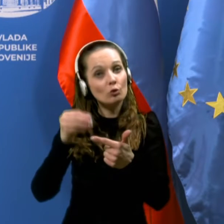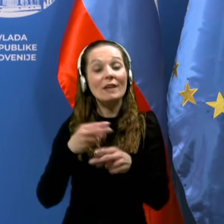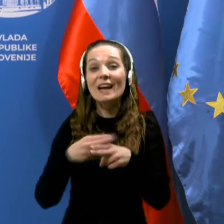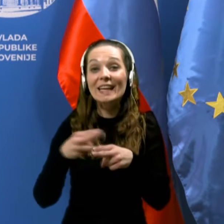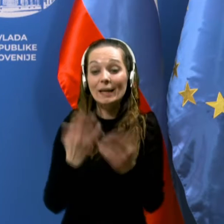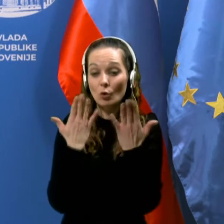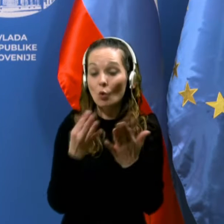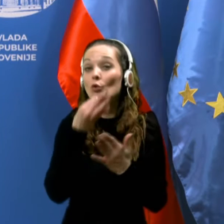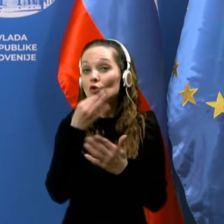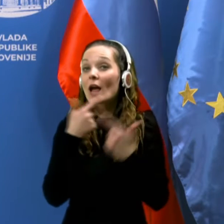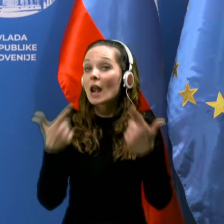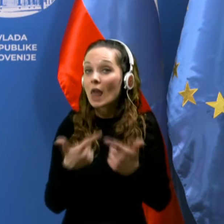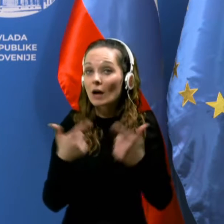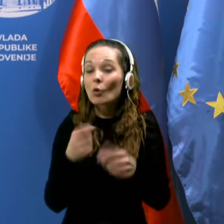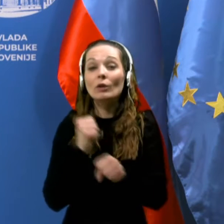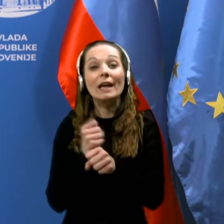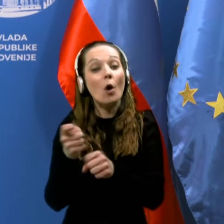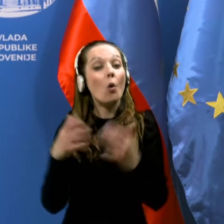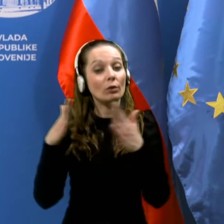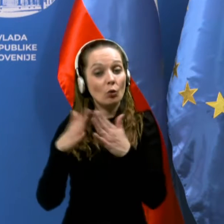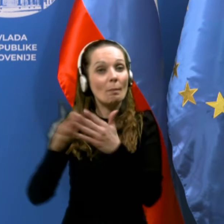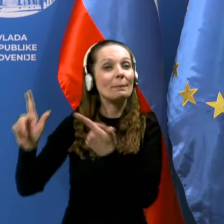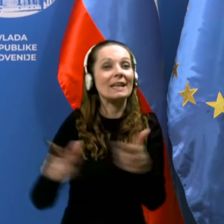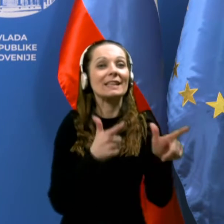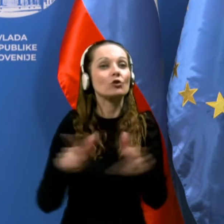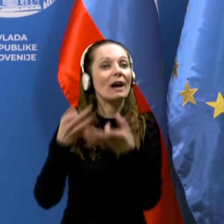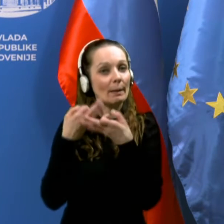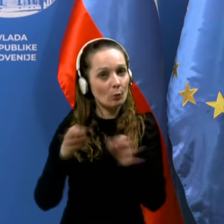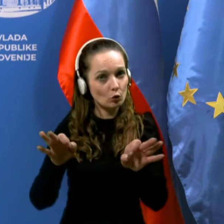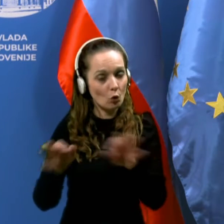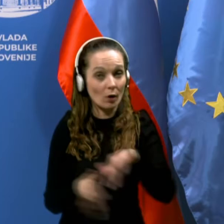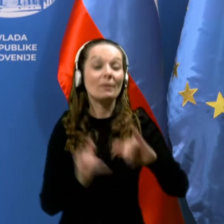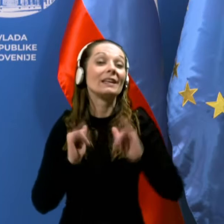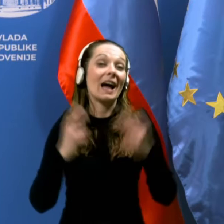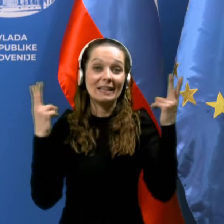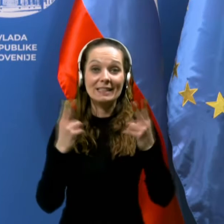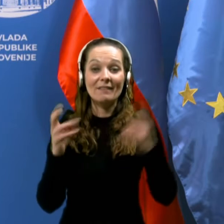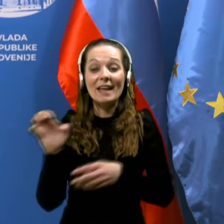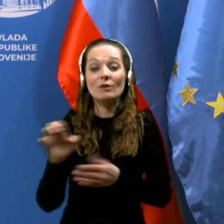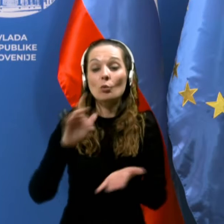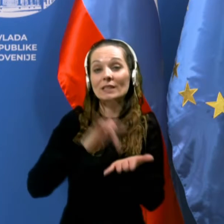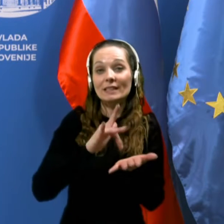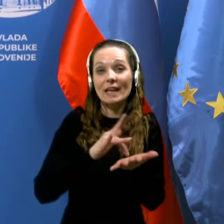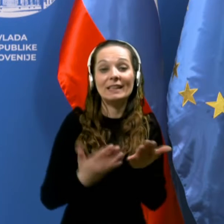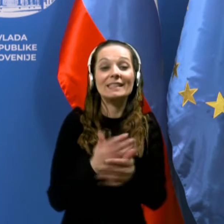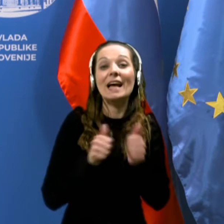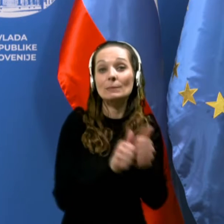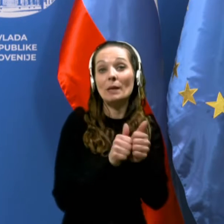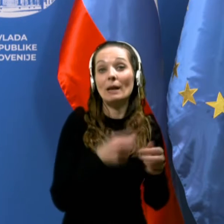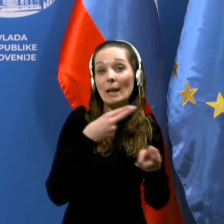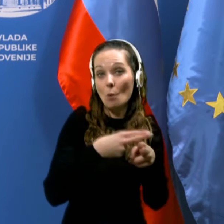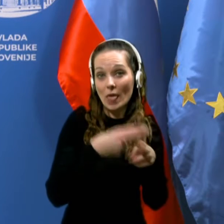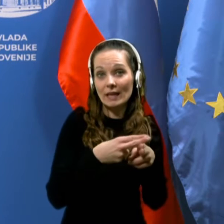rok, če se le da delati od doma in prezračevati prostore. Seveda pa Evropski centar za spremljanje